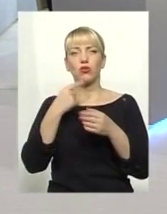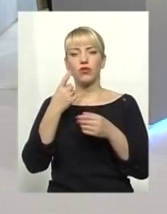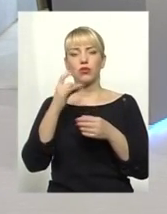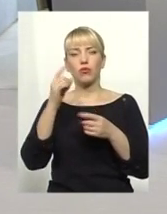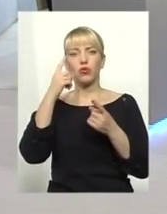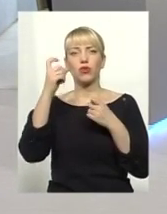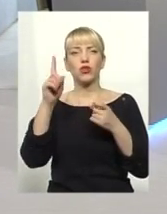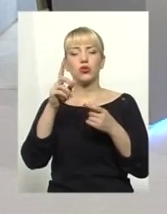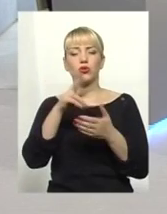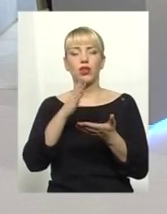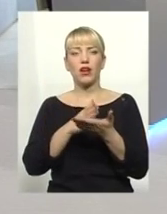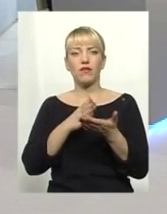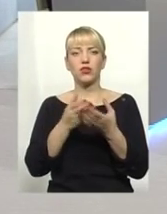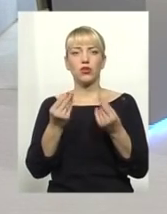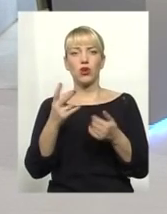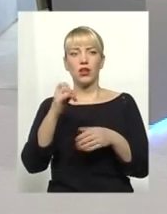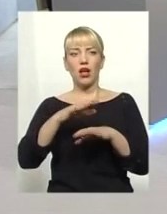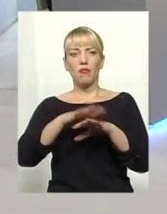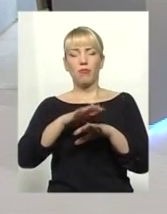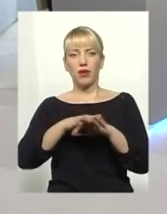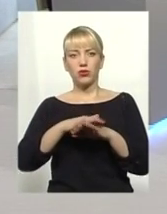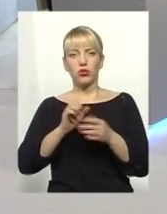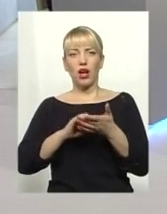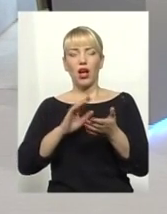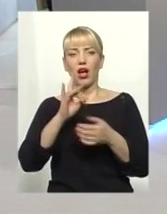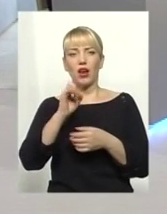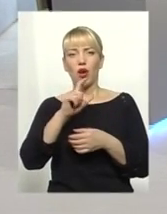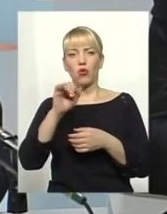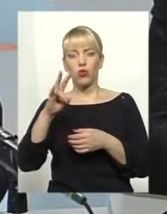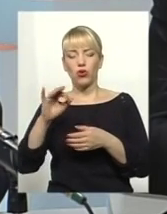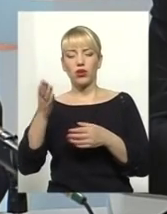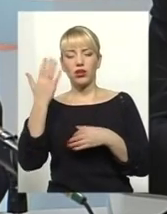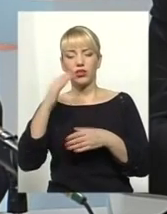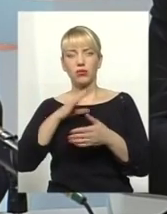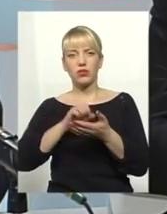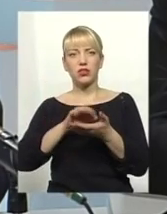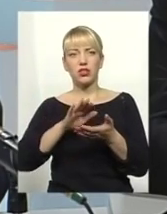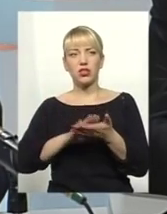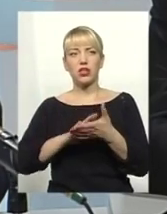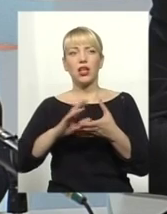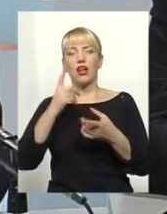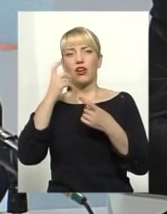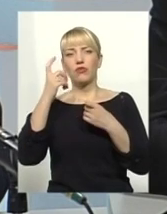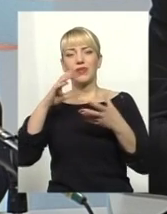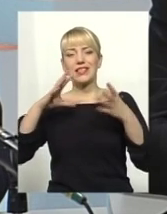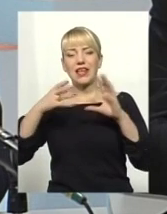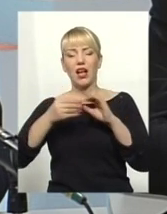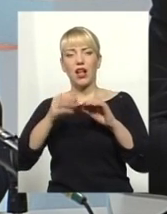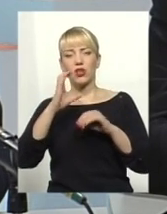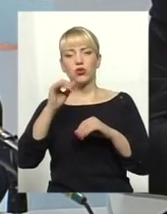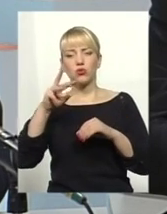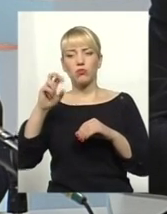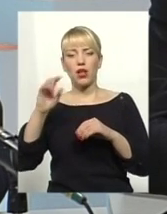наявності коштів на рахунках банків, завжди, як правило, зазначали інформацію щодо загальної суми, але не враховували відсотки,